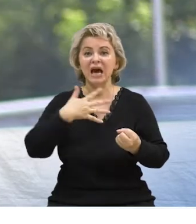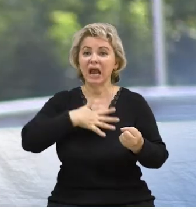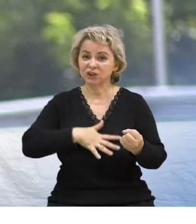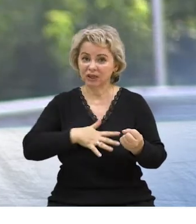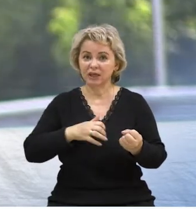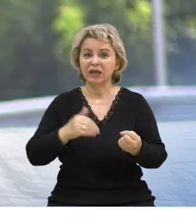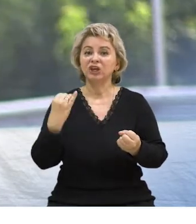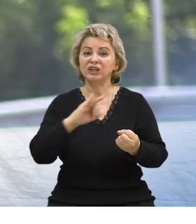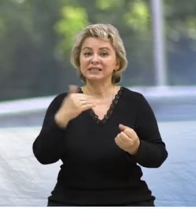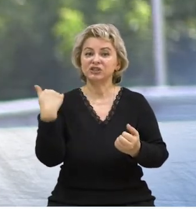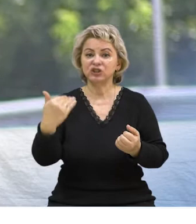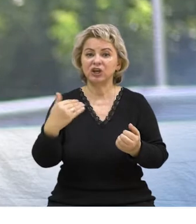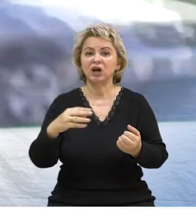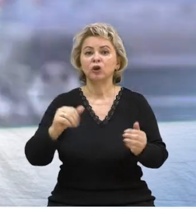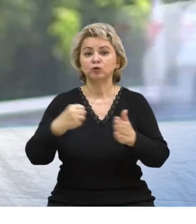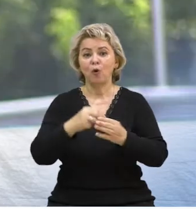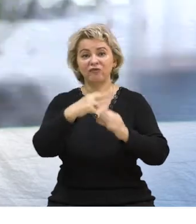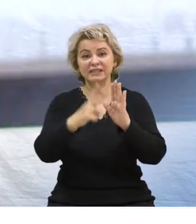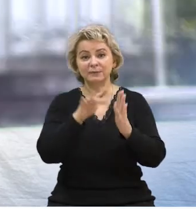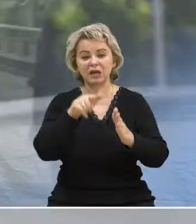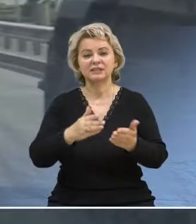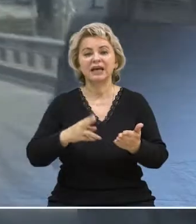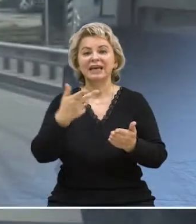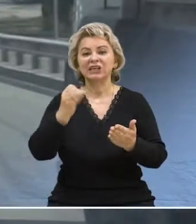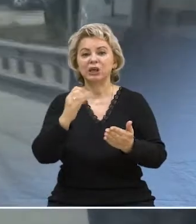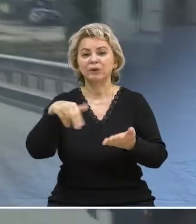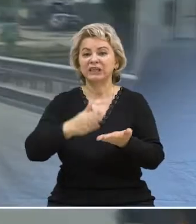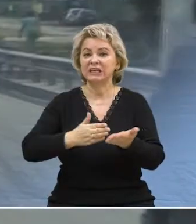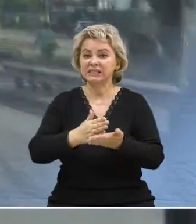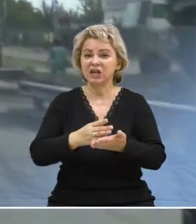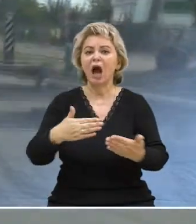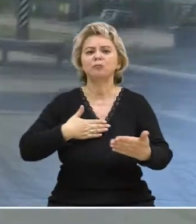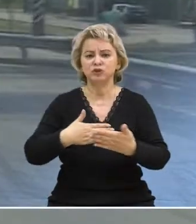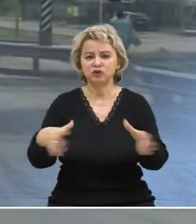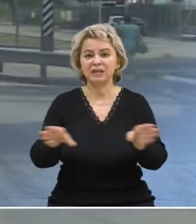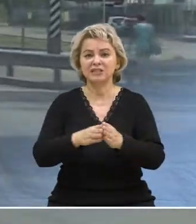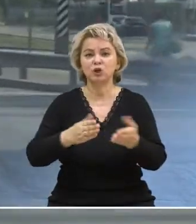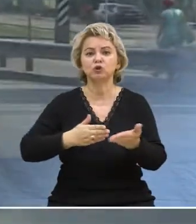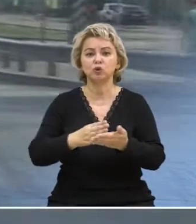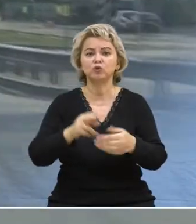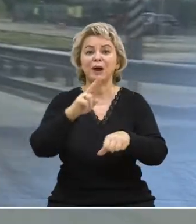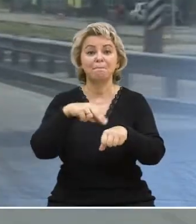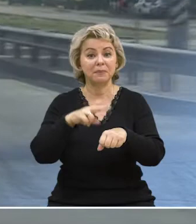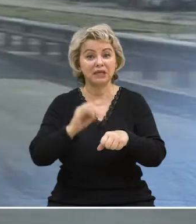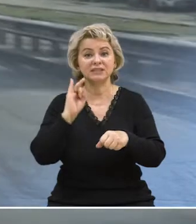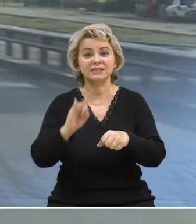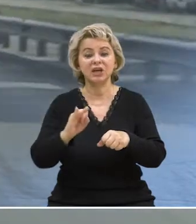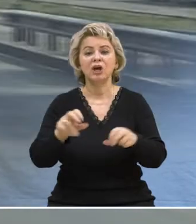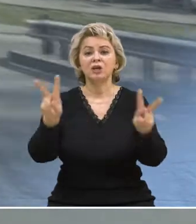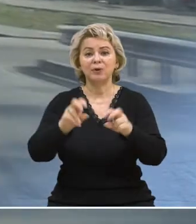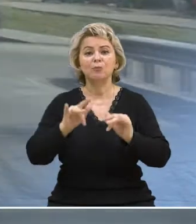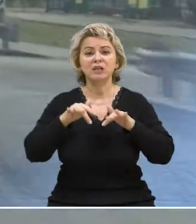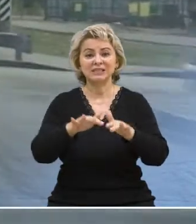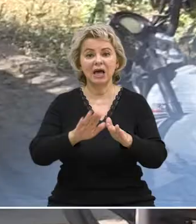ранения. Из них один несовершеннолетний. Сотрудники ГИБДД совместно с общественностью, службой участковых инспекторов